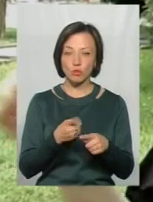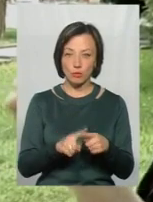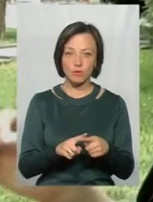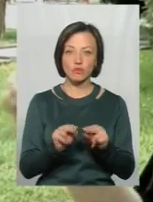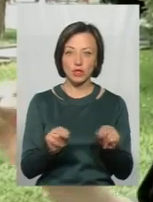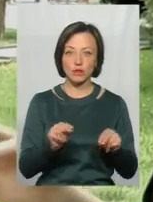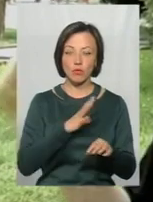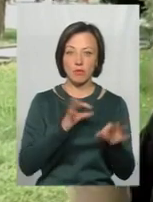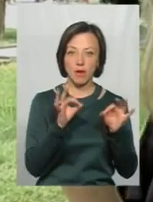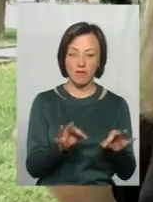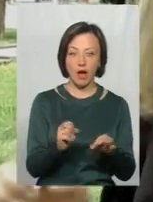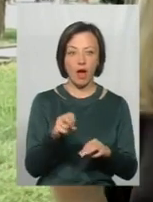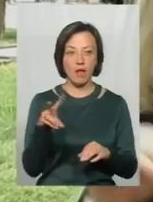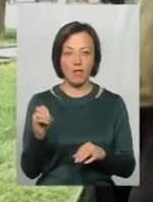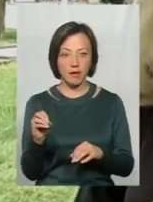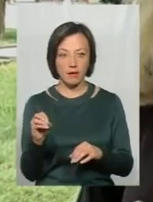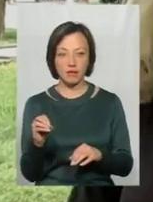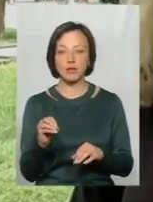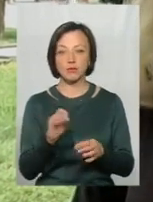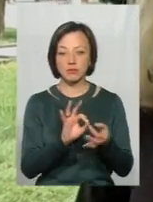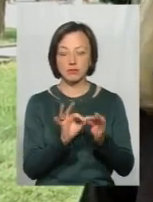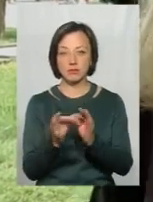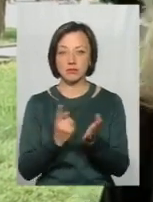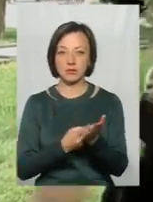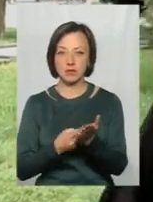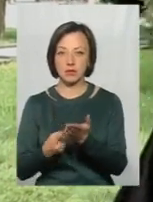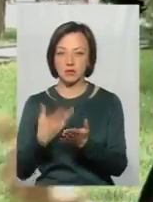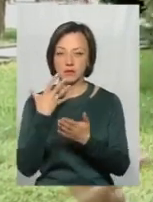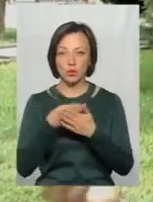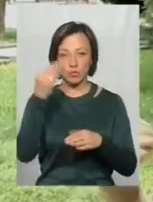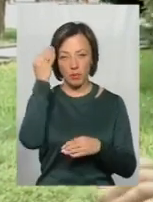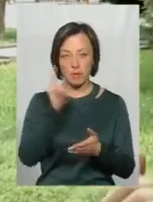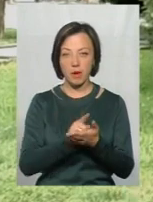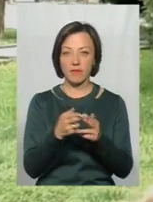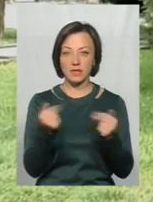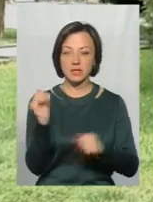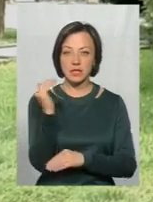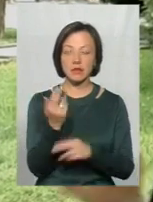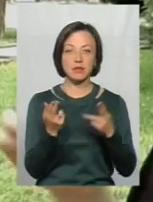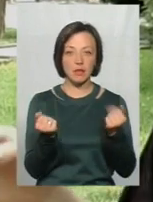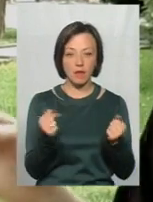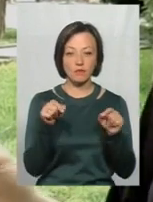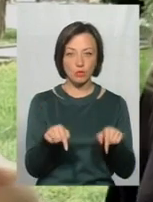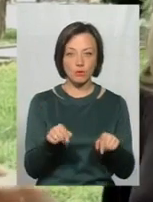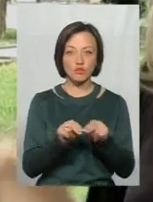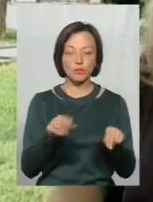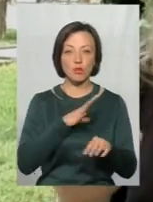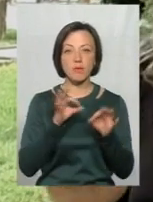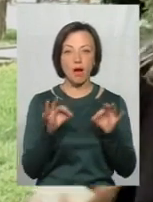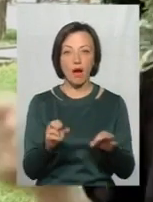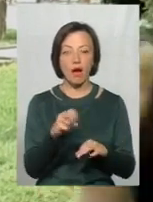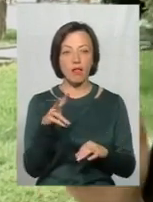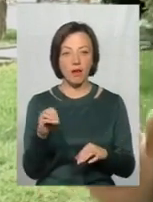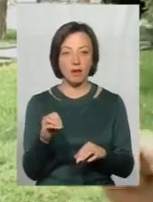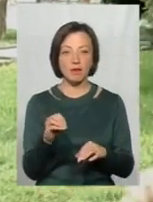вчитель був правий, але і тоді вже обґрунтувати свою думку. Так само має визнати дитина, що да, у цьому вчитель був правий, але,